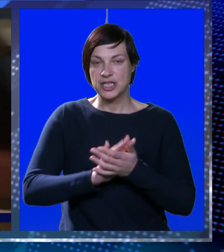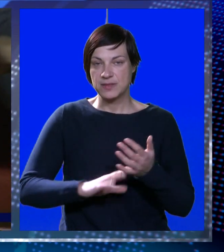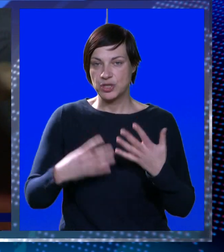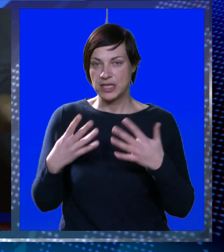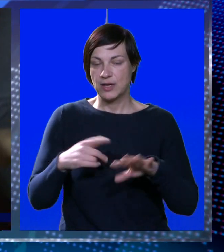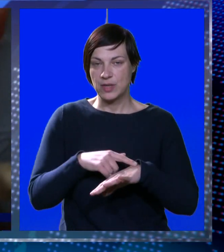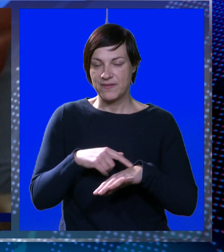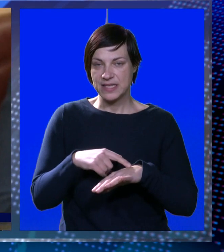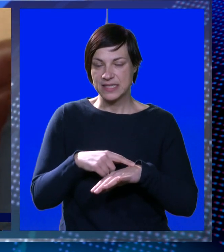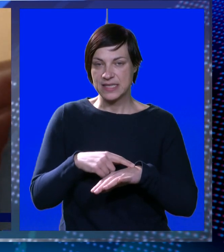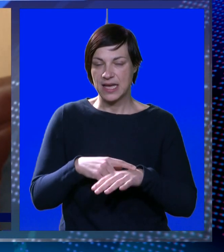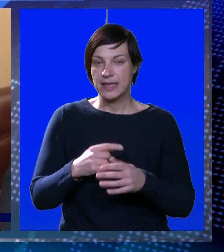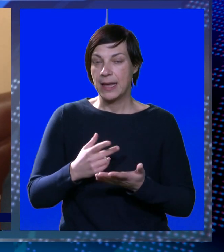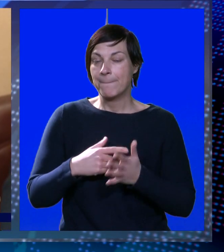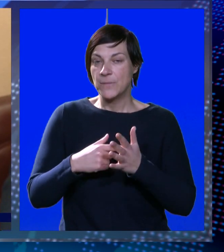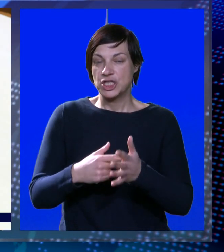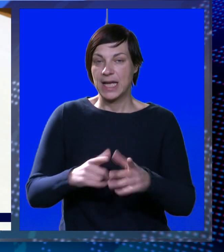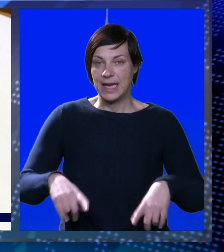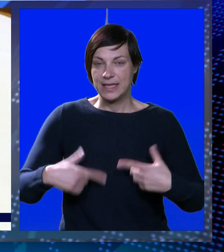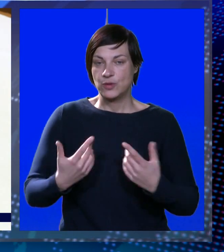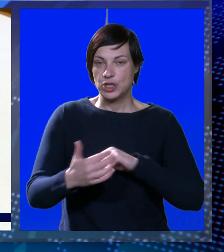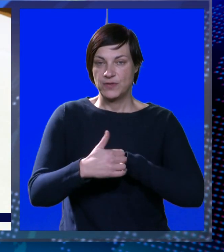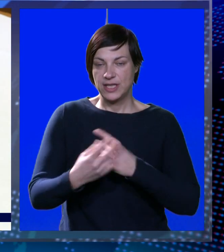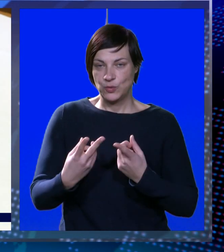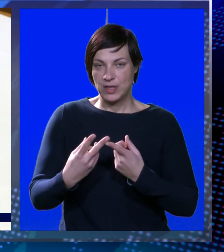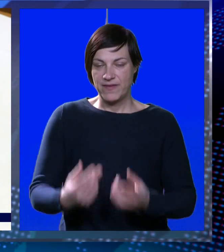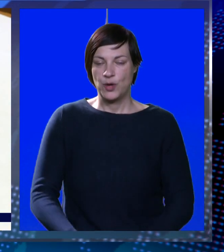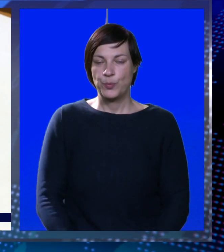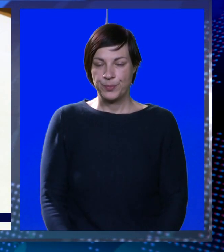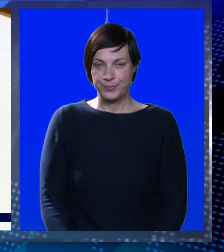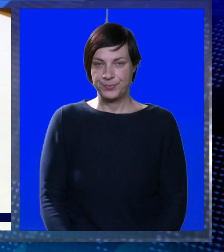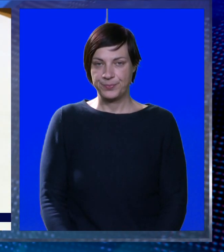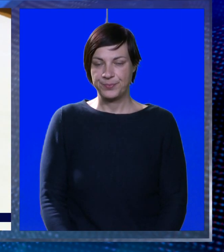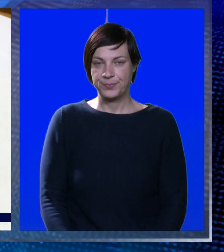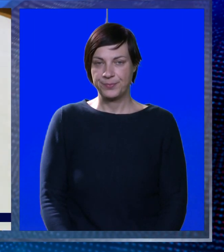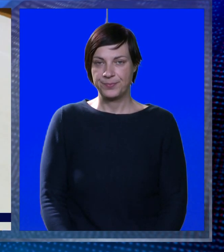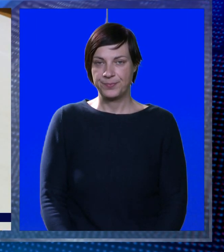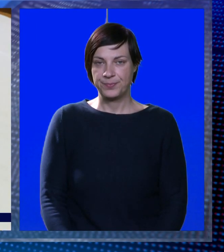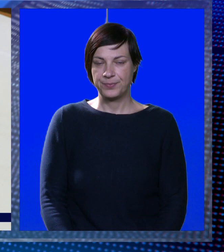sječnja s početkom u 9 sati. Prijenos možete pratiti uživo na našem programu.